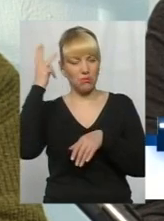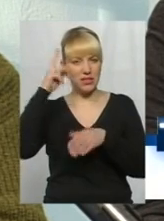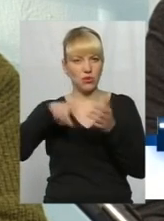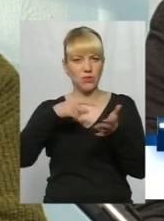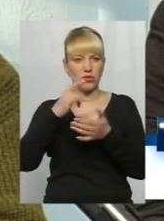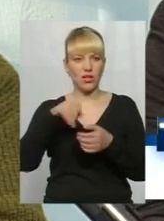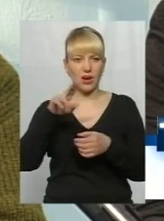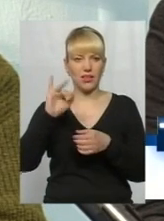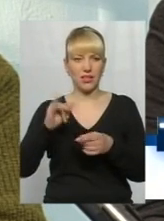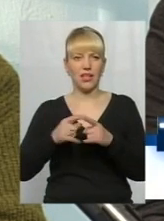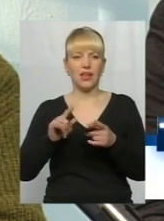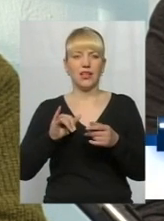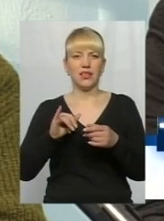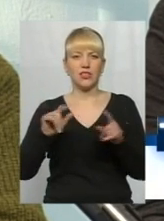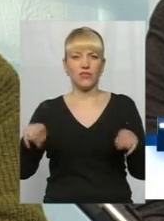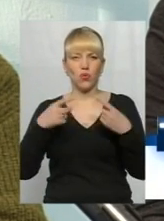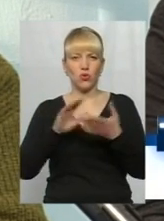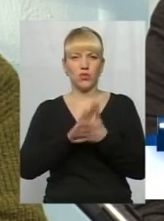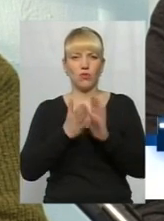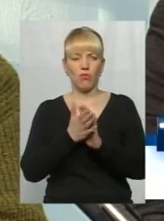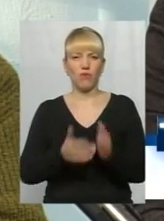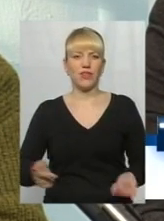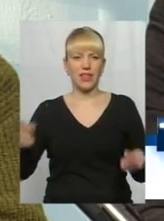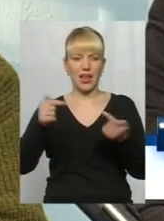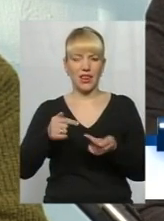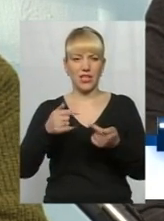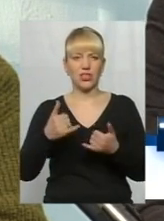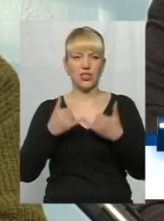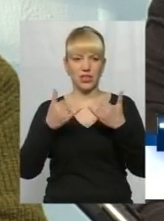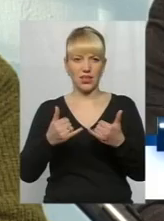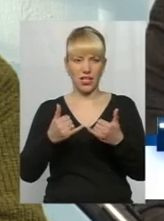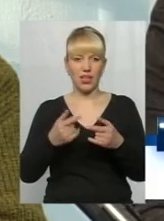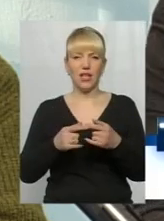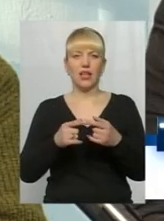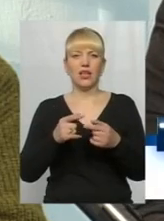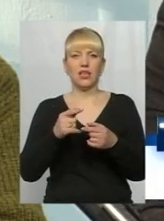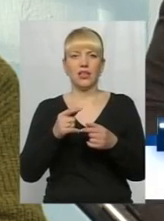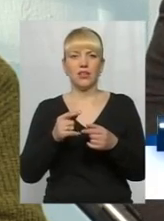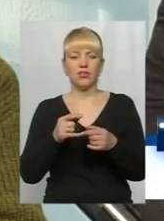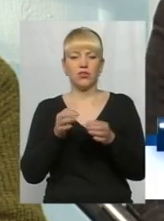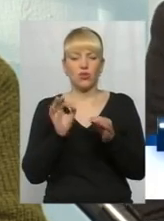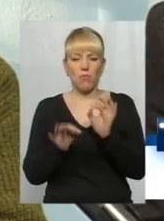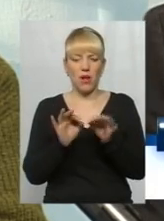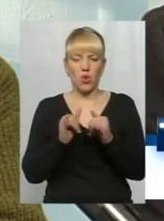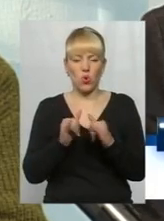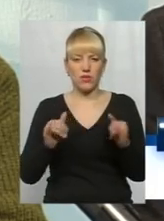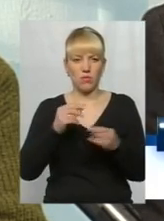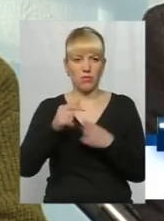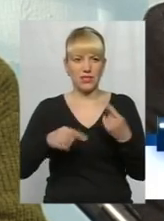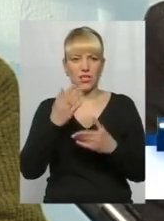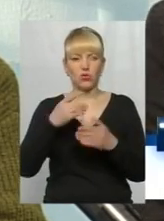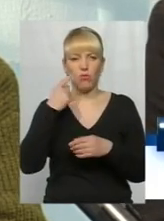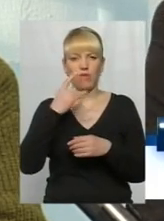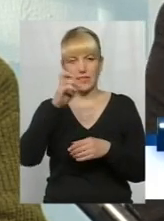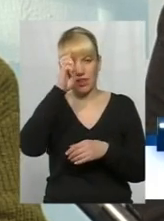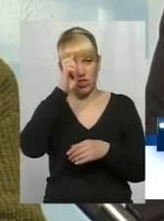міської ради і керівництва міста створюються умови, належні для максимального розвитку і бізнесу. також, якщо йде мова за державну